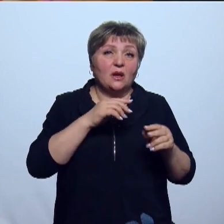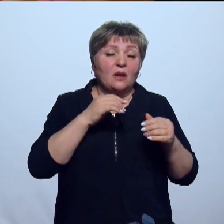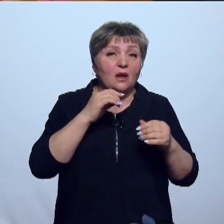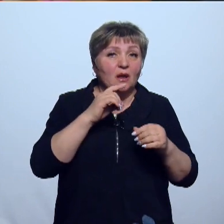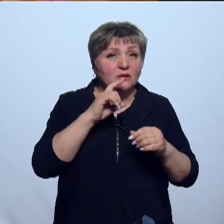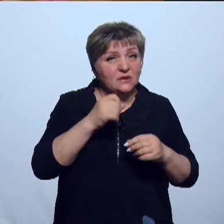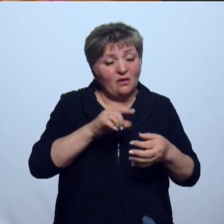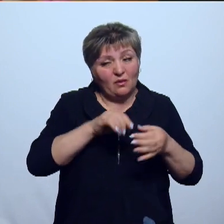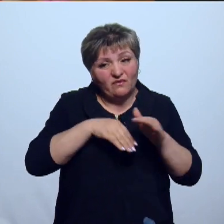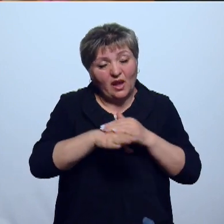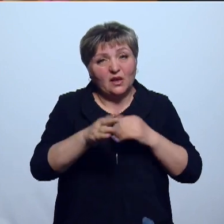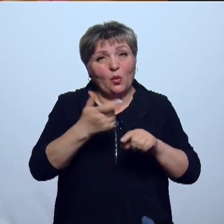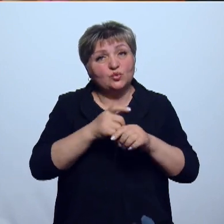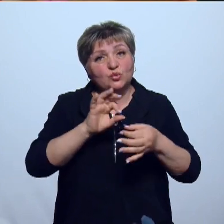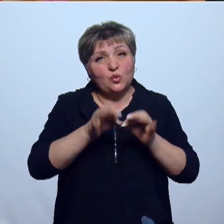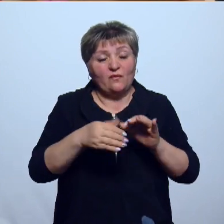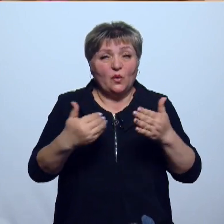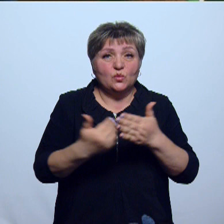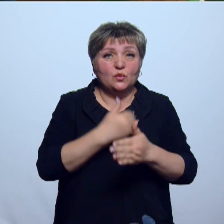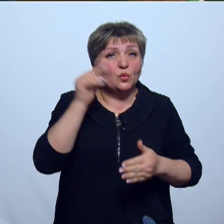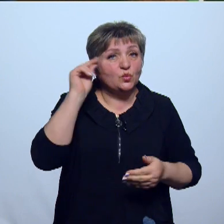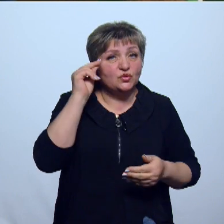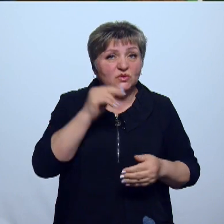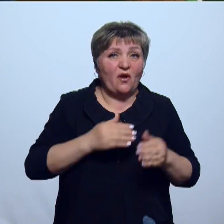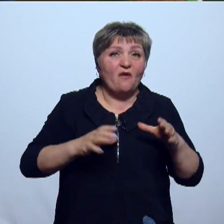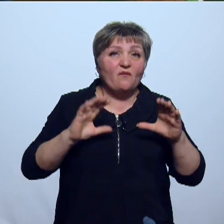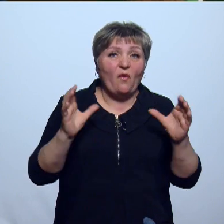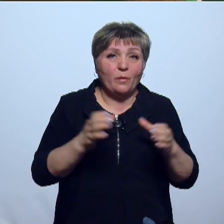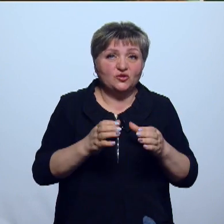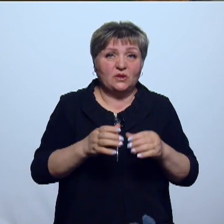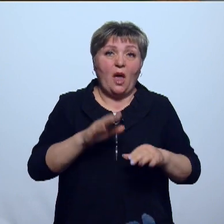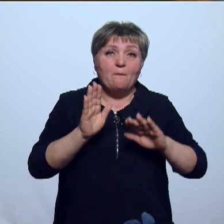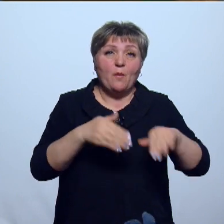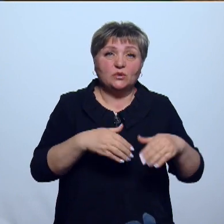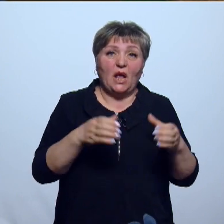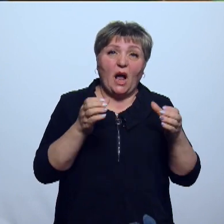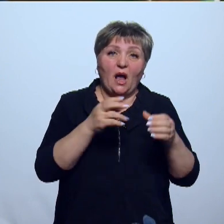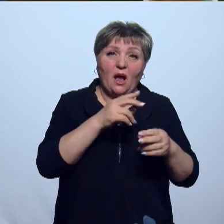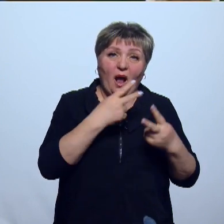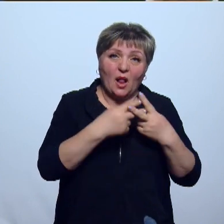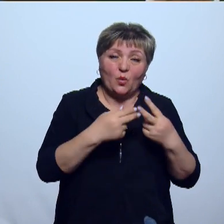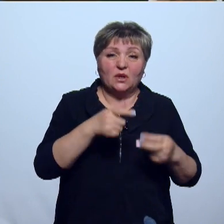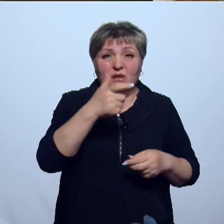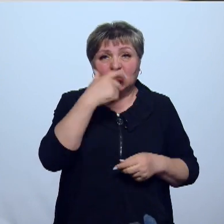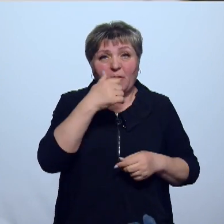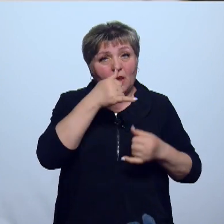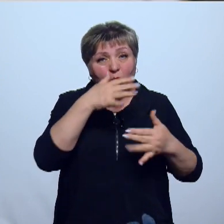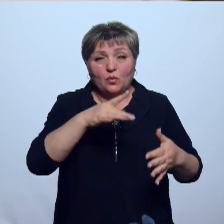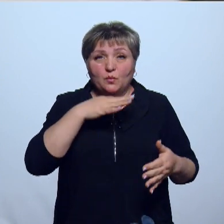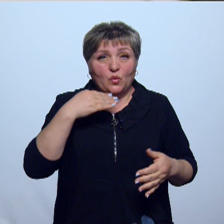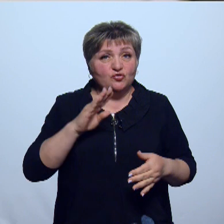изоляции сложно. Нужно заново учиться жить в обществе. Многие женщины после колонии даже не могут приготовить себе еду.